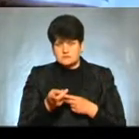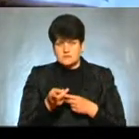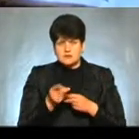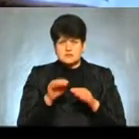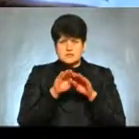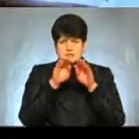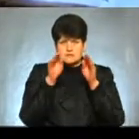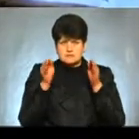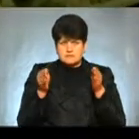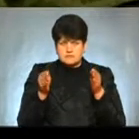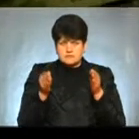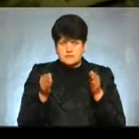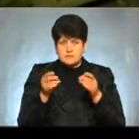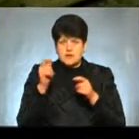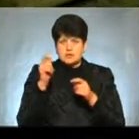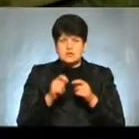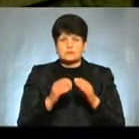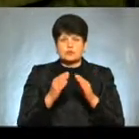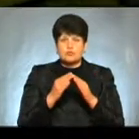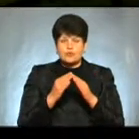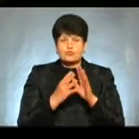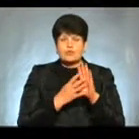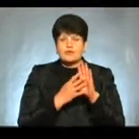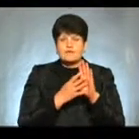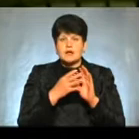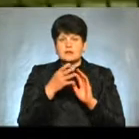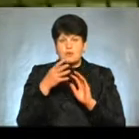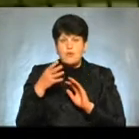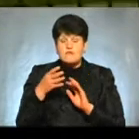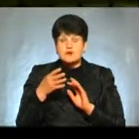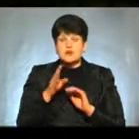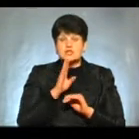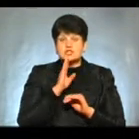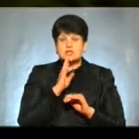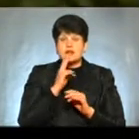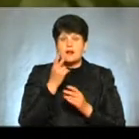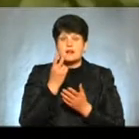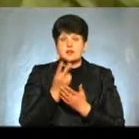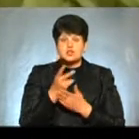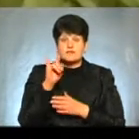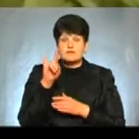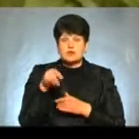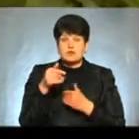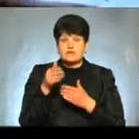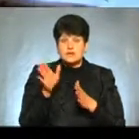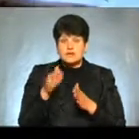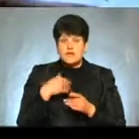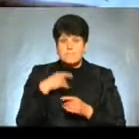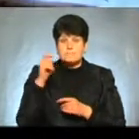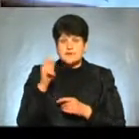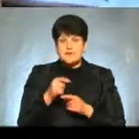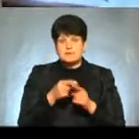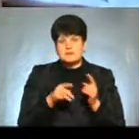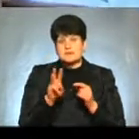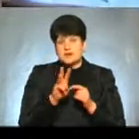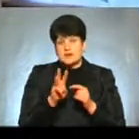Все, приїжджаємо додому, дев'ятий поверх Жінка лежить, вікно відкрите Я приїхав десь півтрета